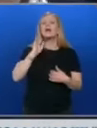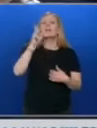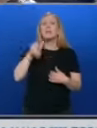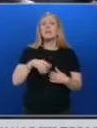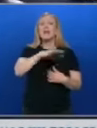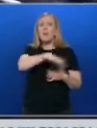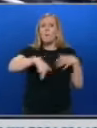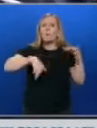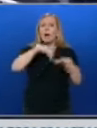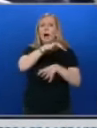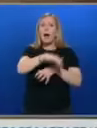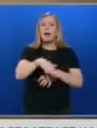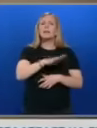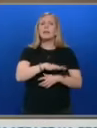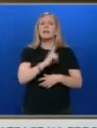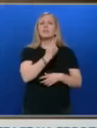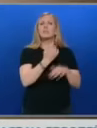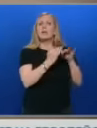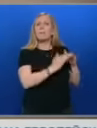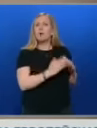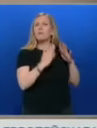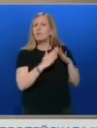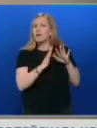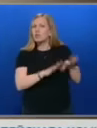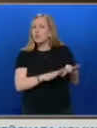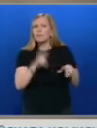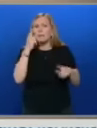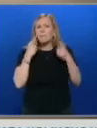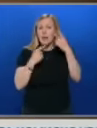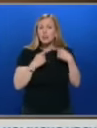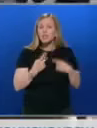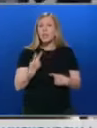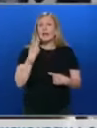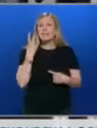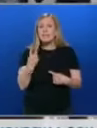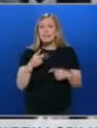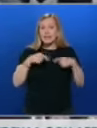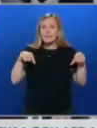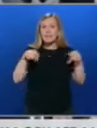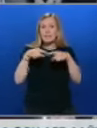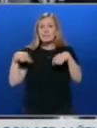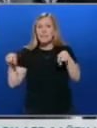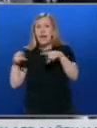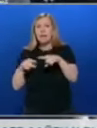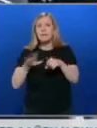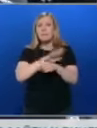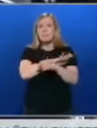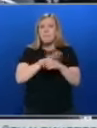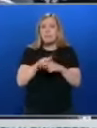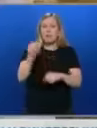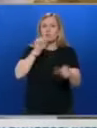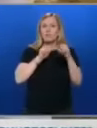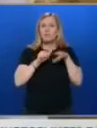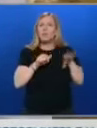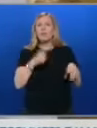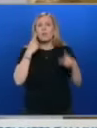Малката остава сама, равен, нема кой да ми помогне да я вземе. този момент две стаи се наводниха, детето ми вътре, на кръвата не мога да го взема, защото има